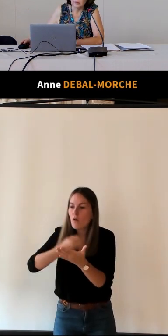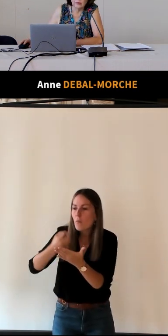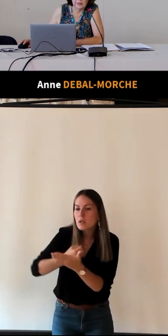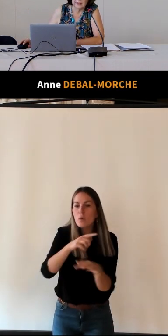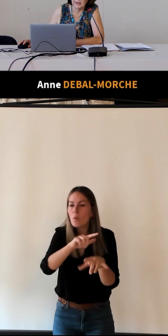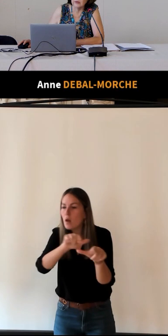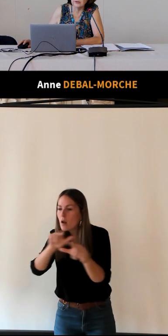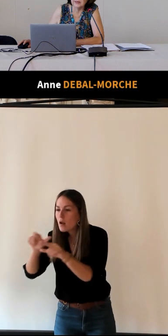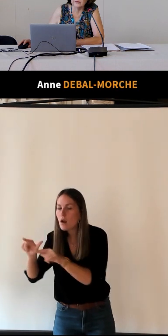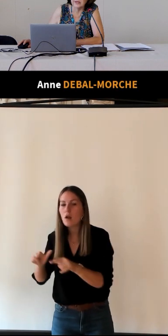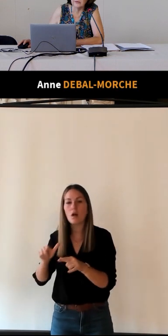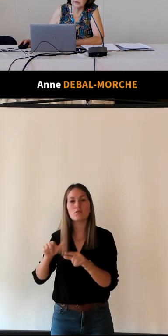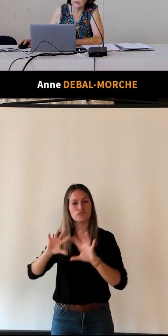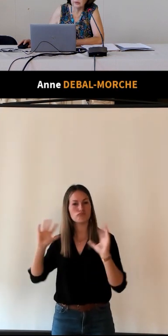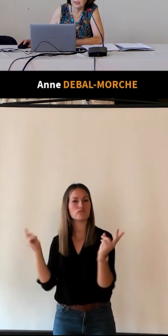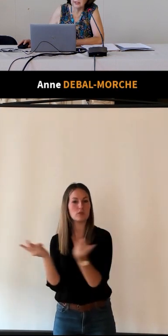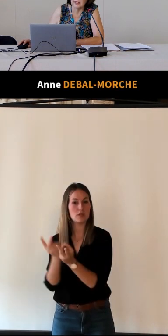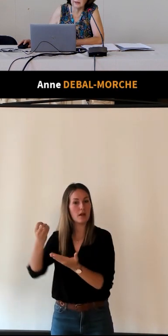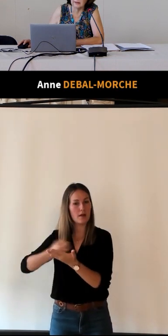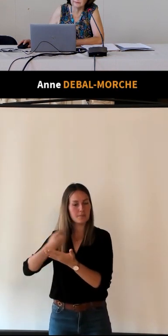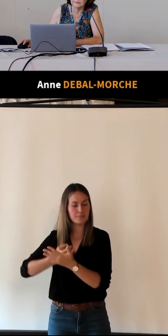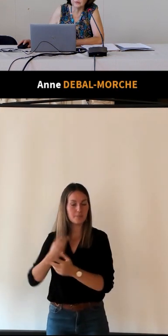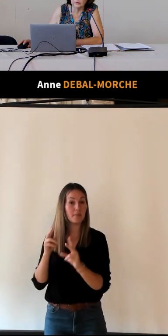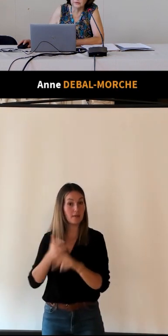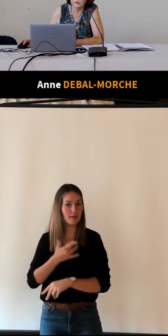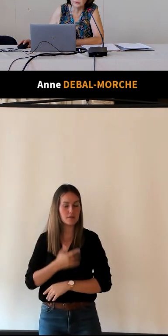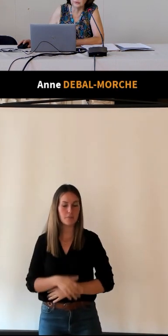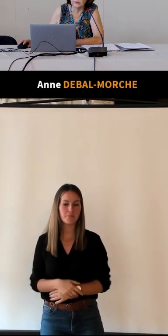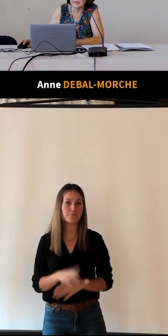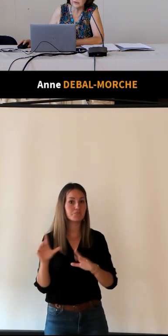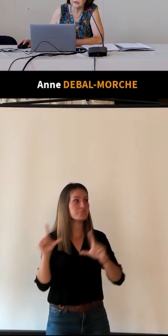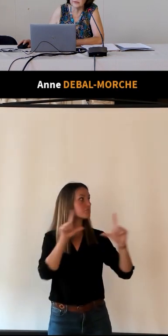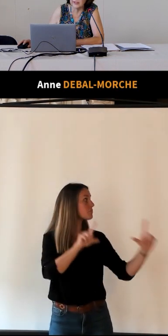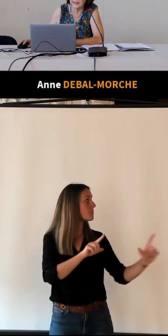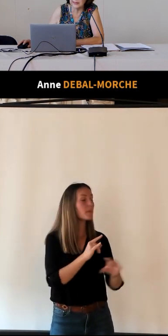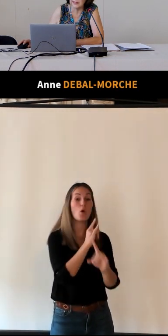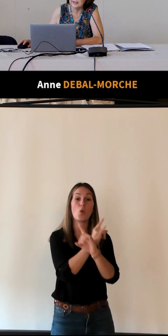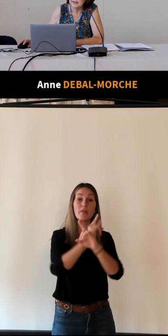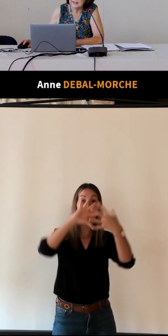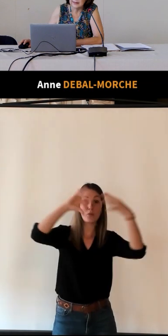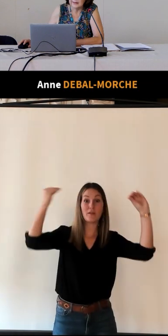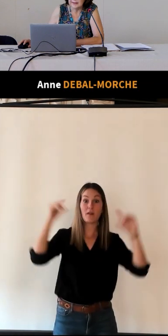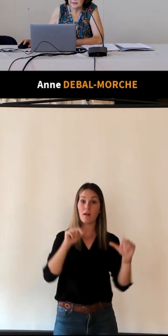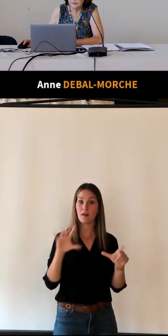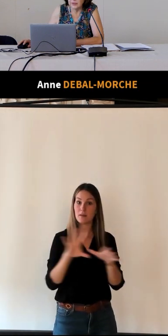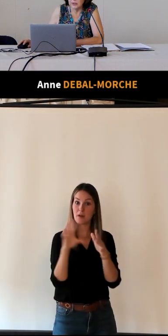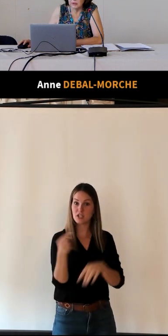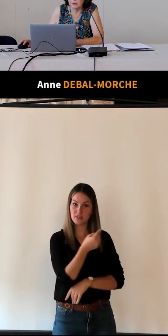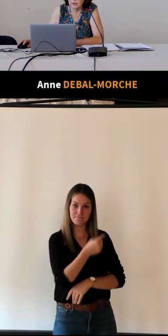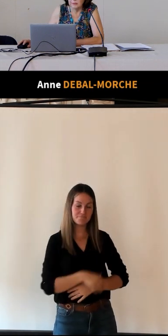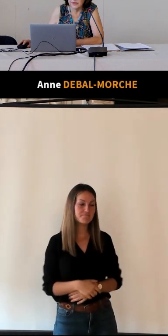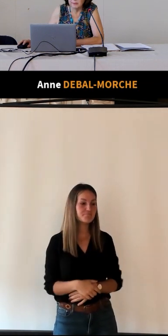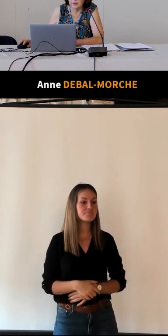Donc à côté, vous avez donc une vue de l'autel de l'univers et puis